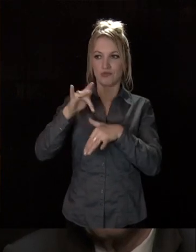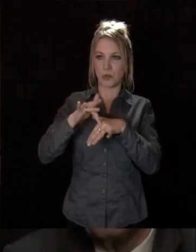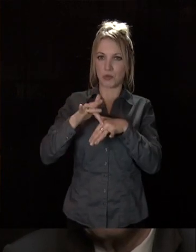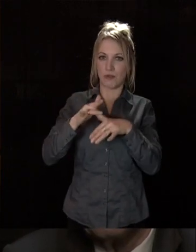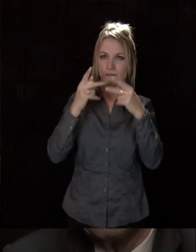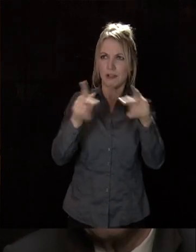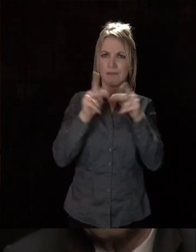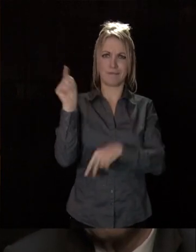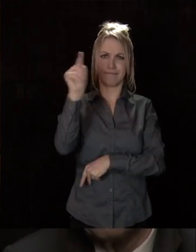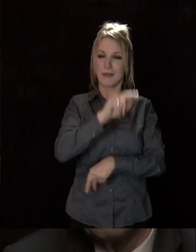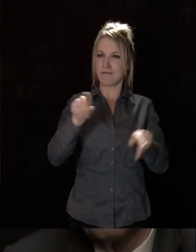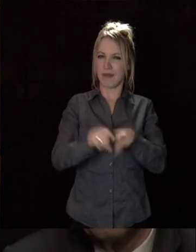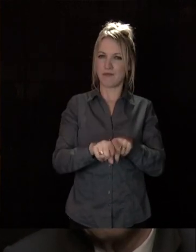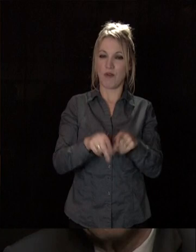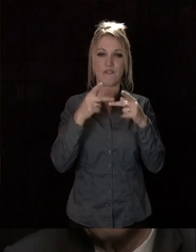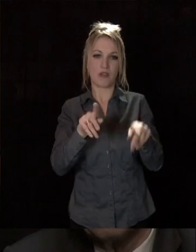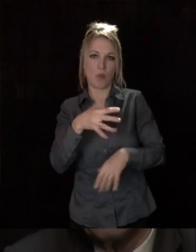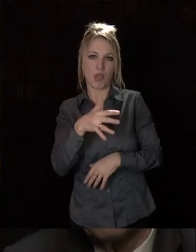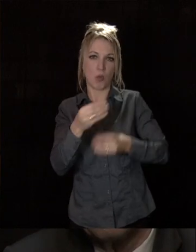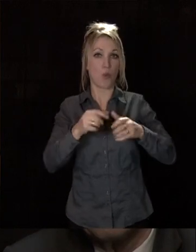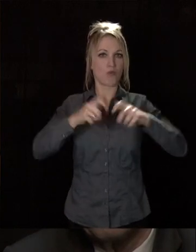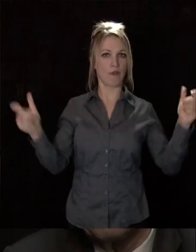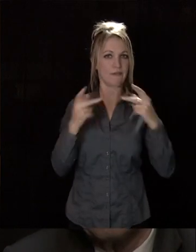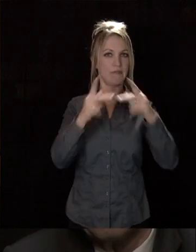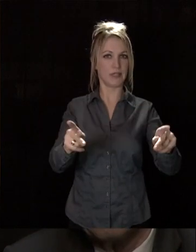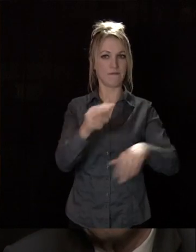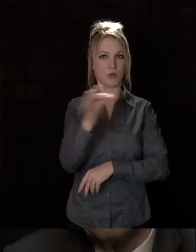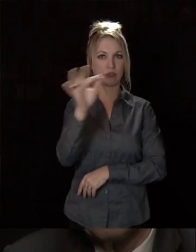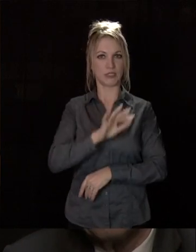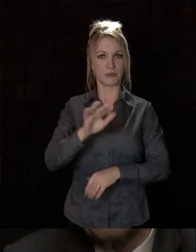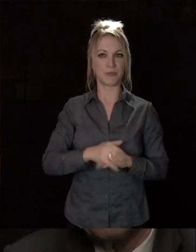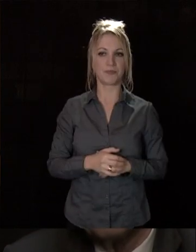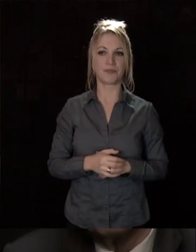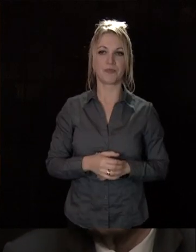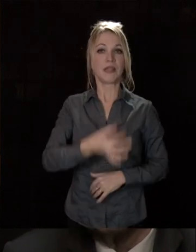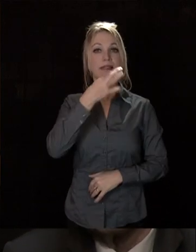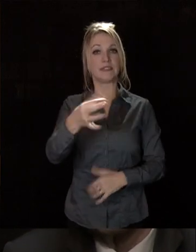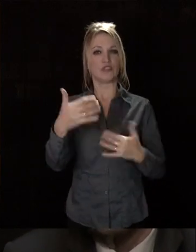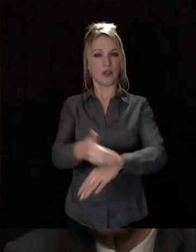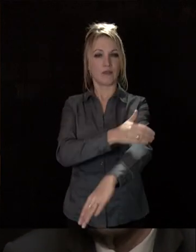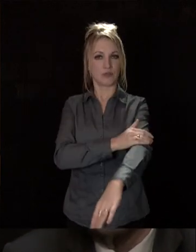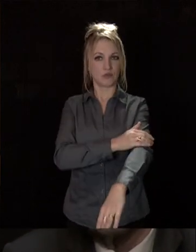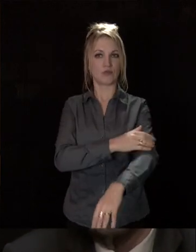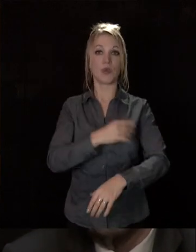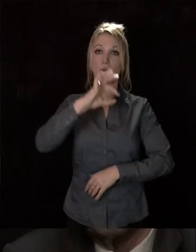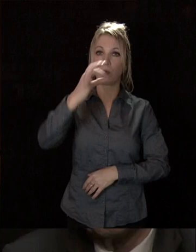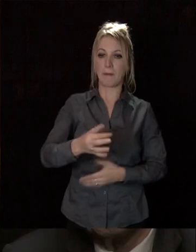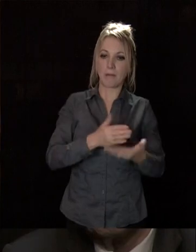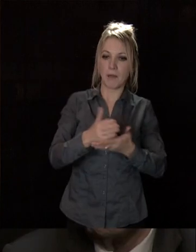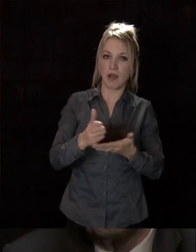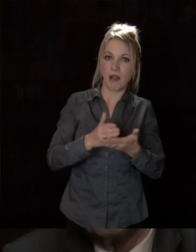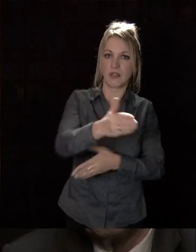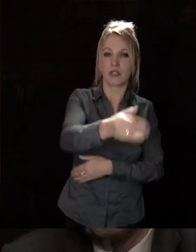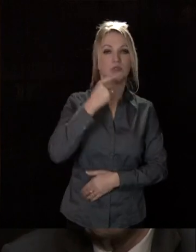de grandes villes et de villes moyennes françaises. Je vous avais dit et je vous l'avais dit, oui, nous préparons l'avenir.